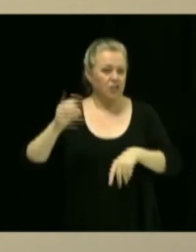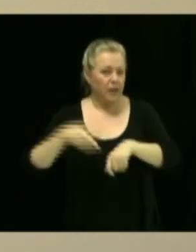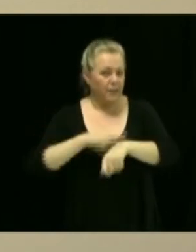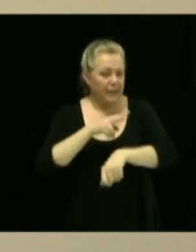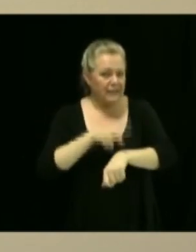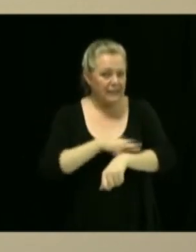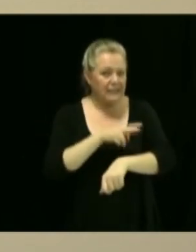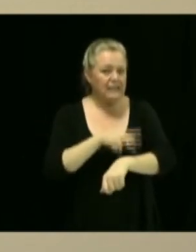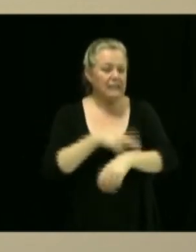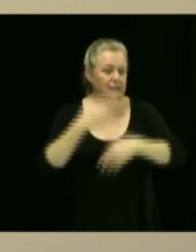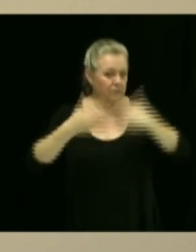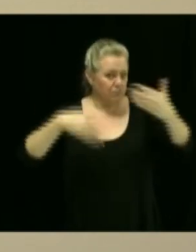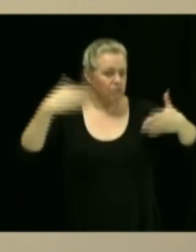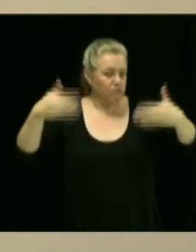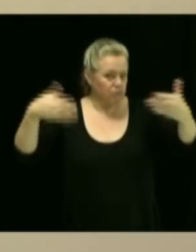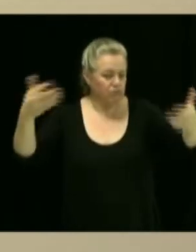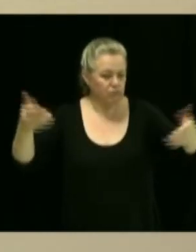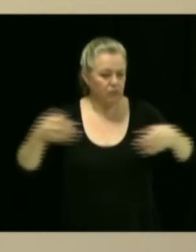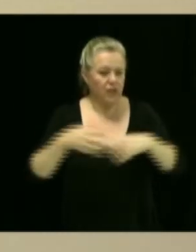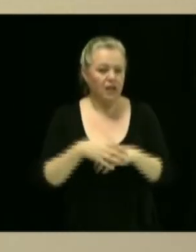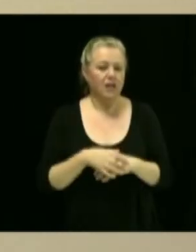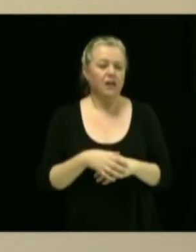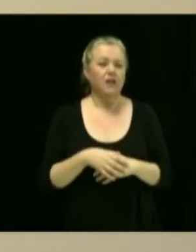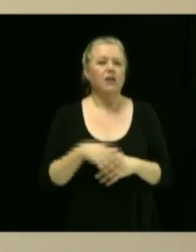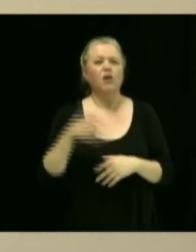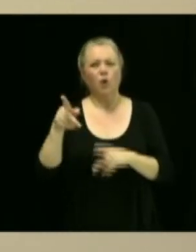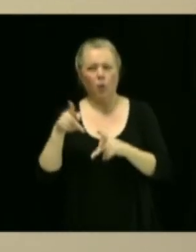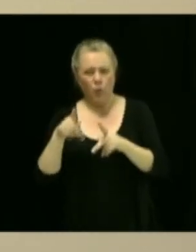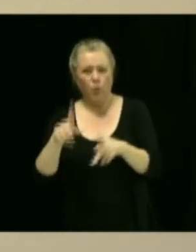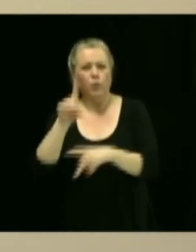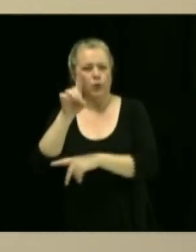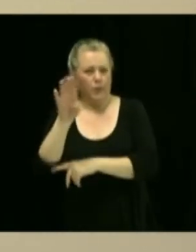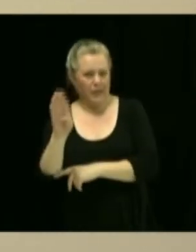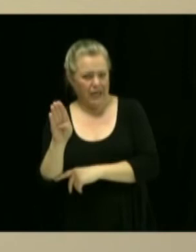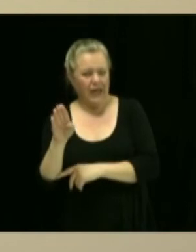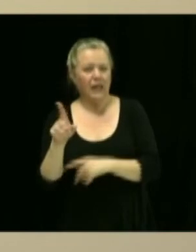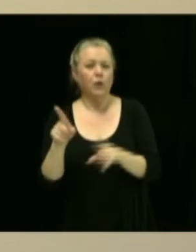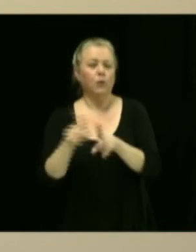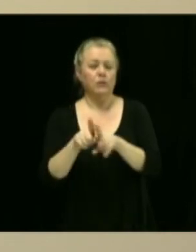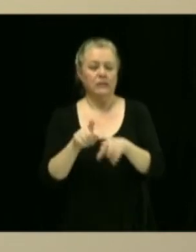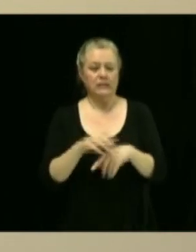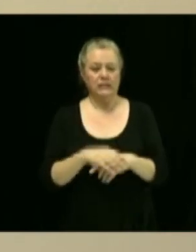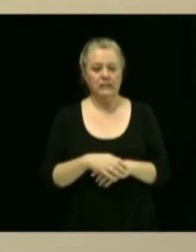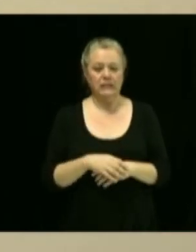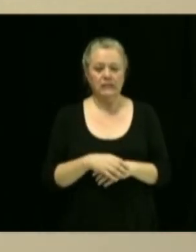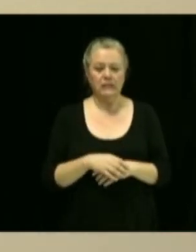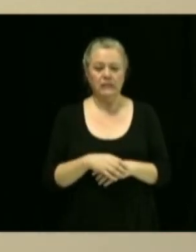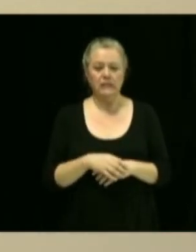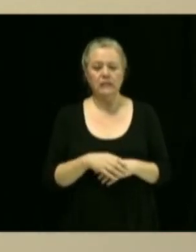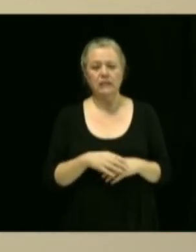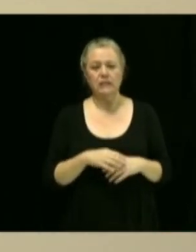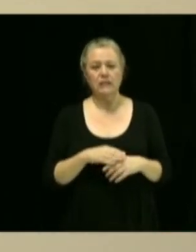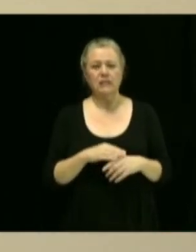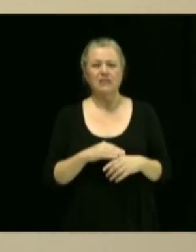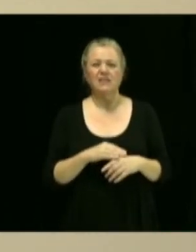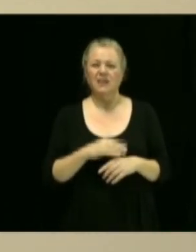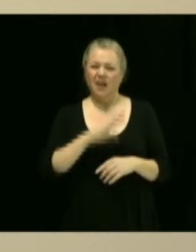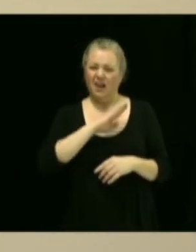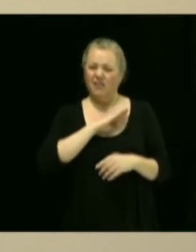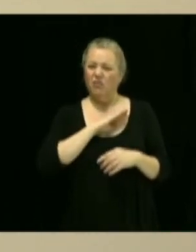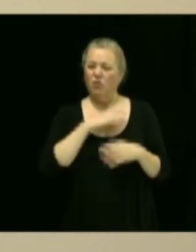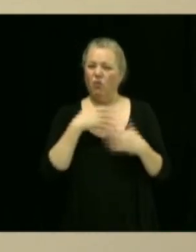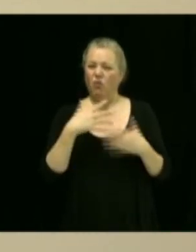d'autre fait, la rue Bigarré, il y a un grand manque